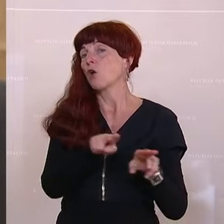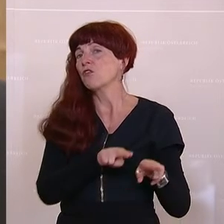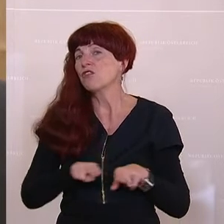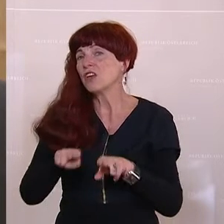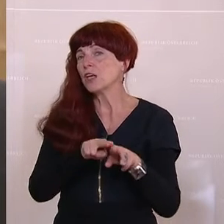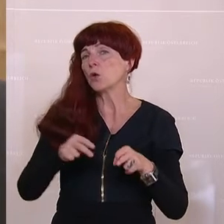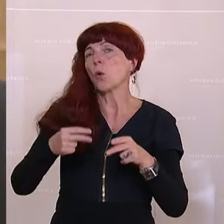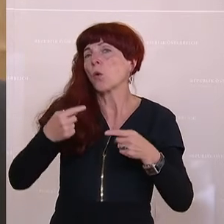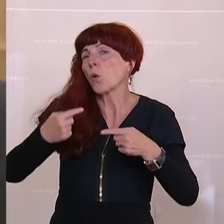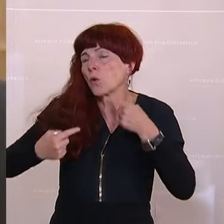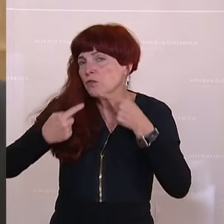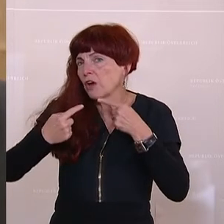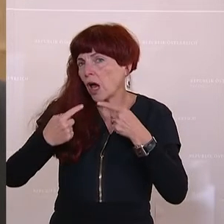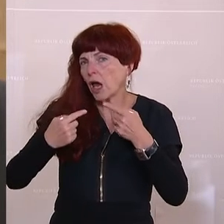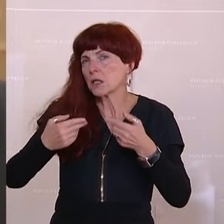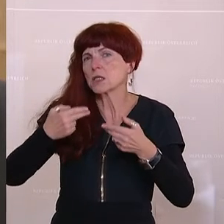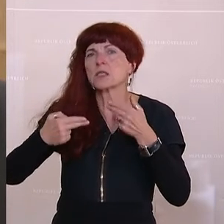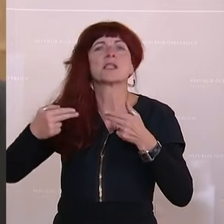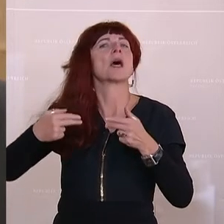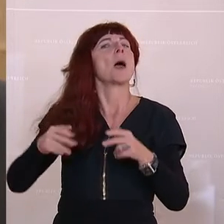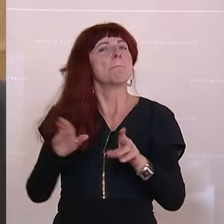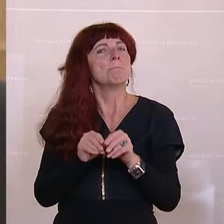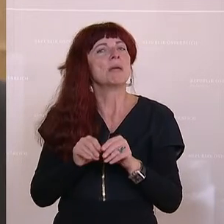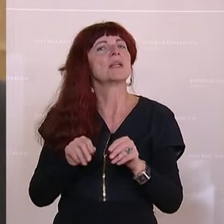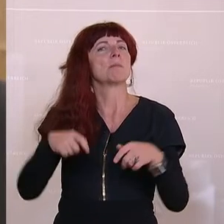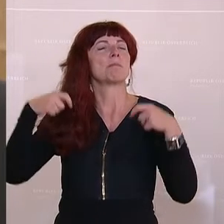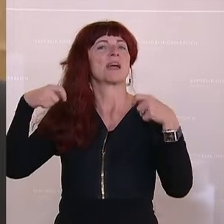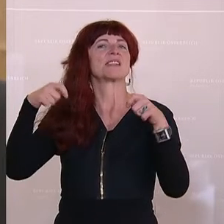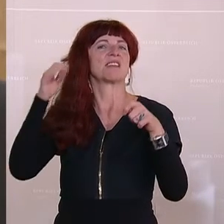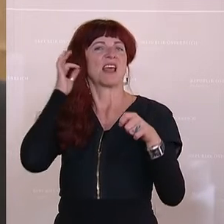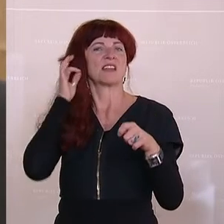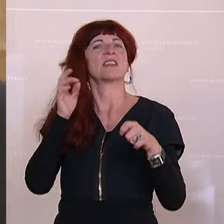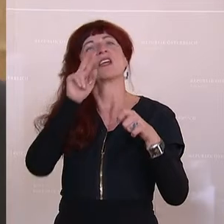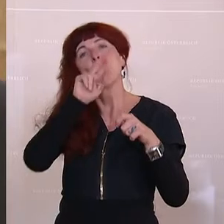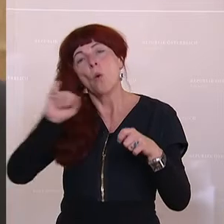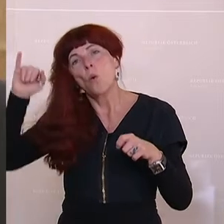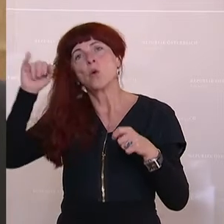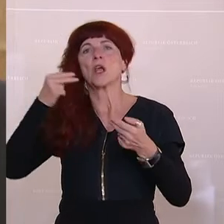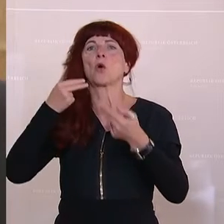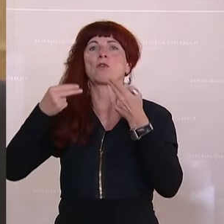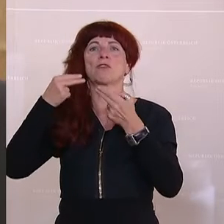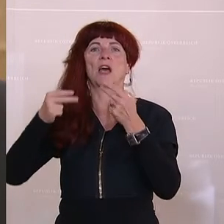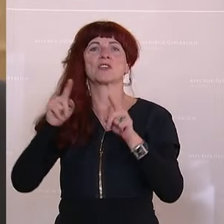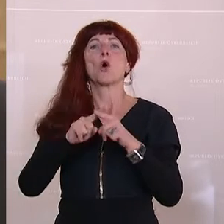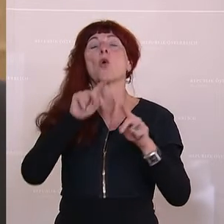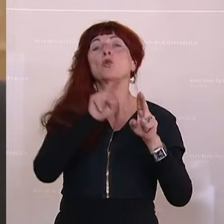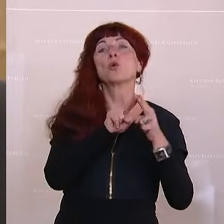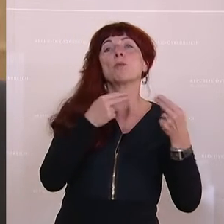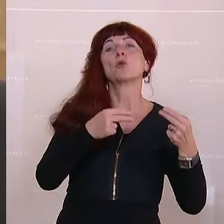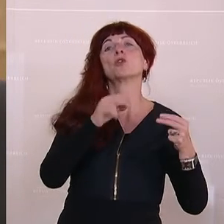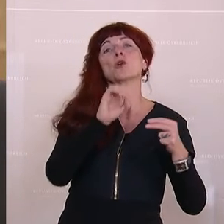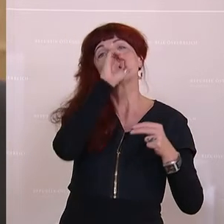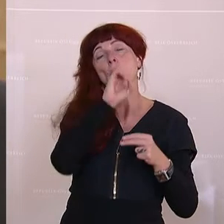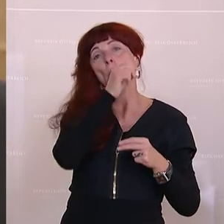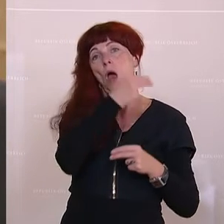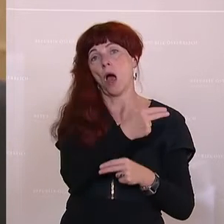eine Austauschrunde mit dem Präsidium, also mit der Präsidentin der Universitätenkonferenz und der BundesöH und wir sind in